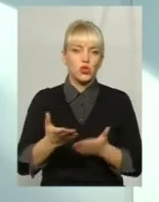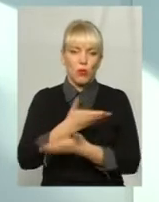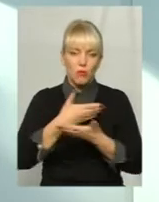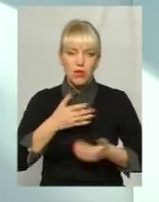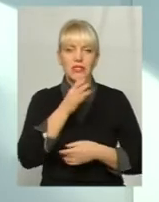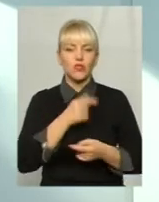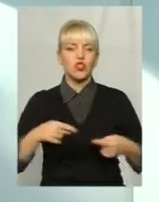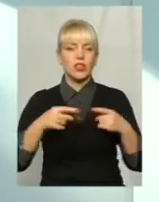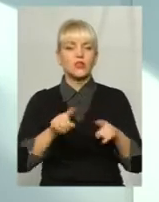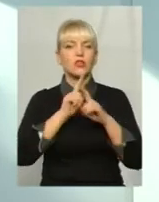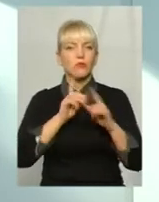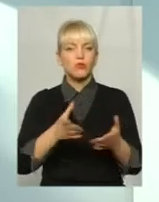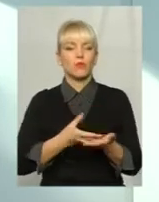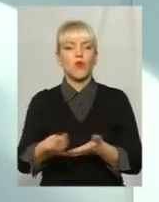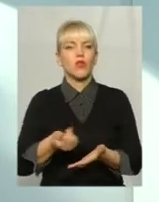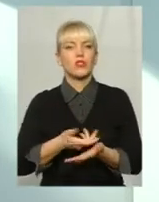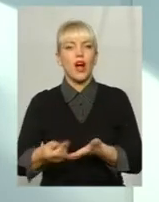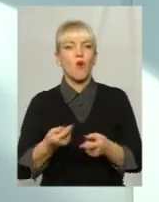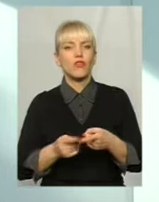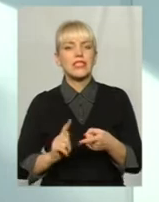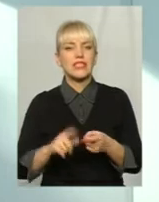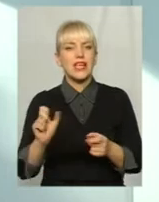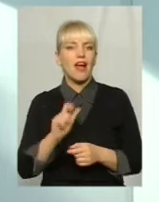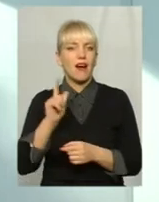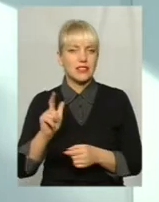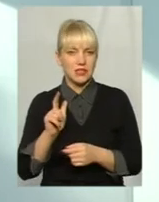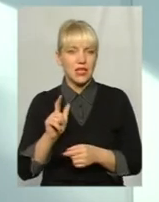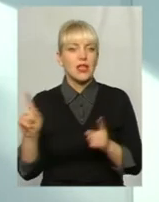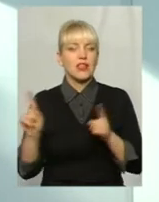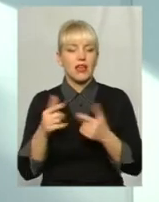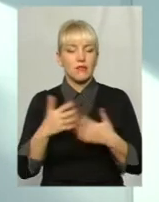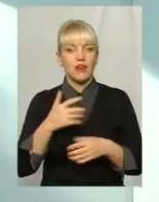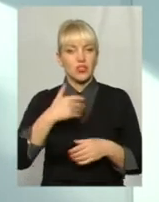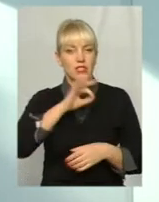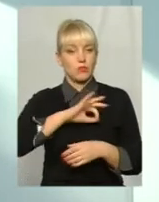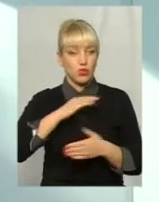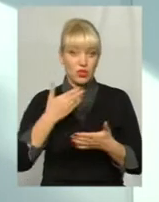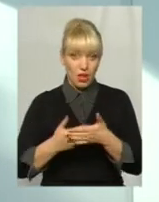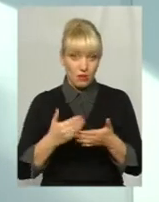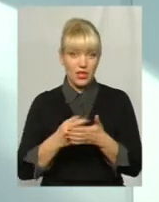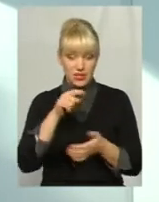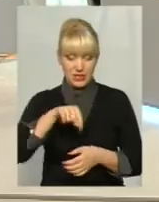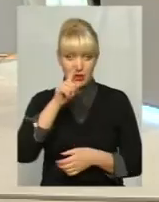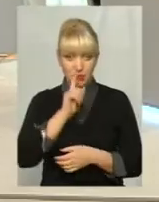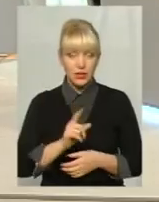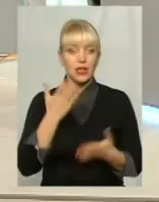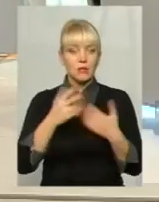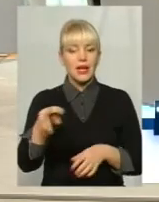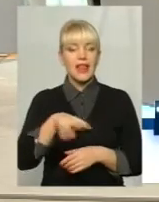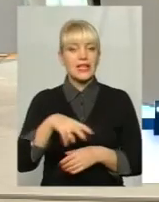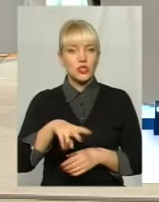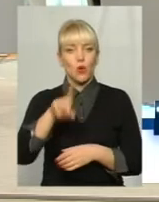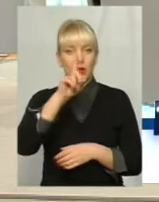своєчасно розраховуватись за той газ, який ми за місяць пожили. От, для прикладу, якщо ми за листопад